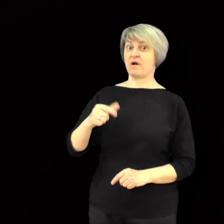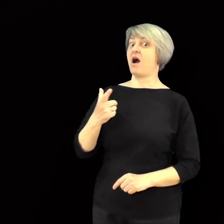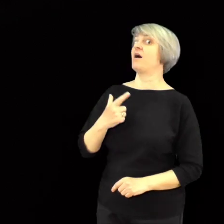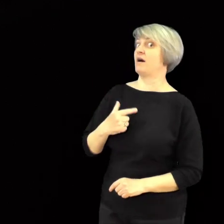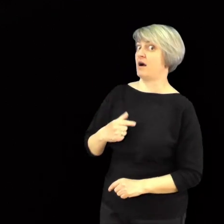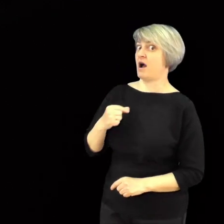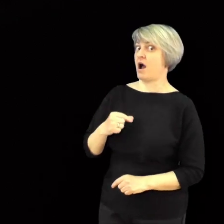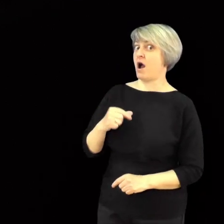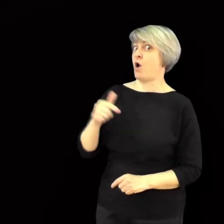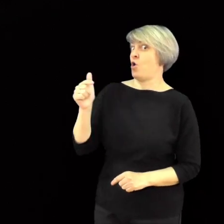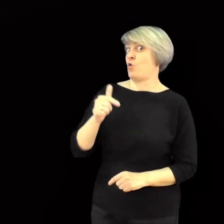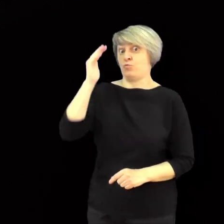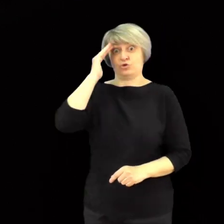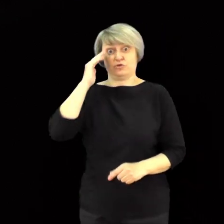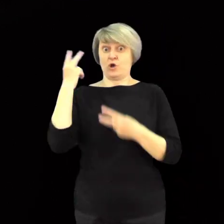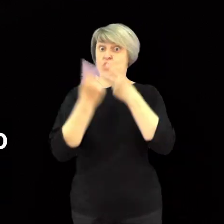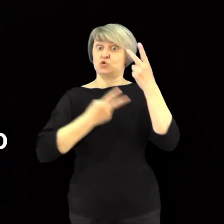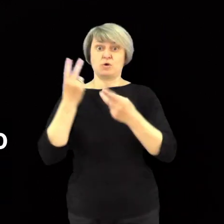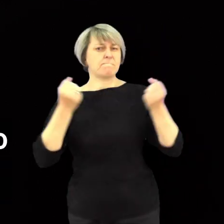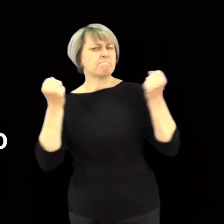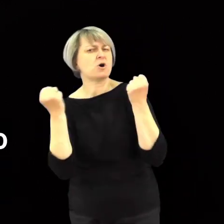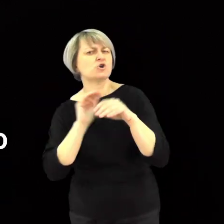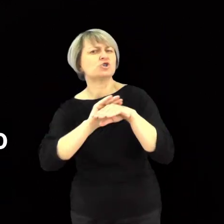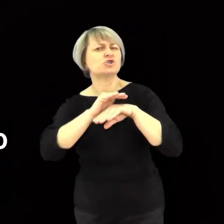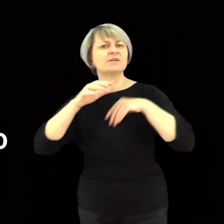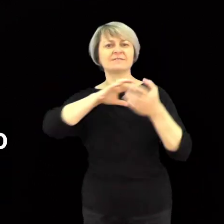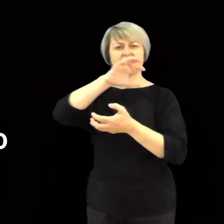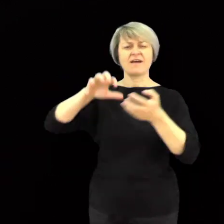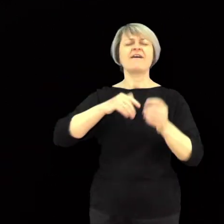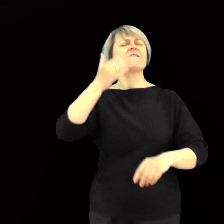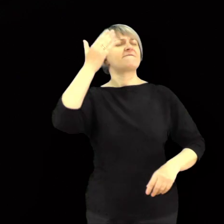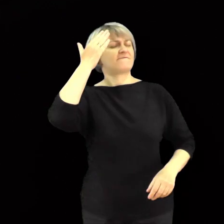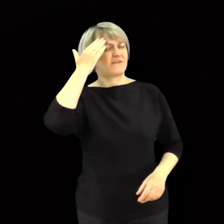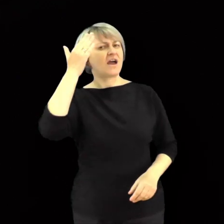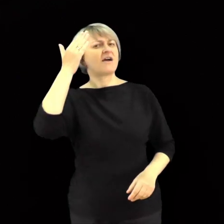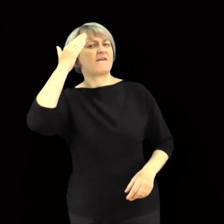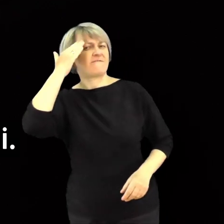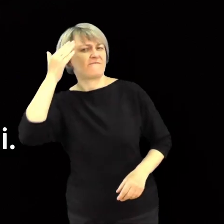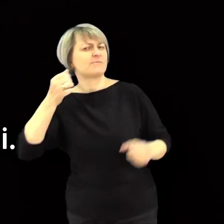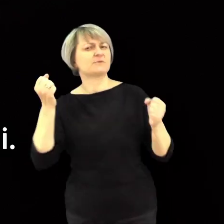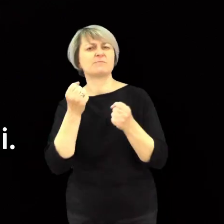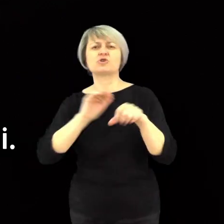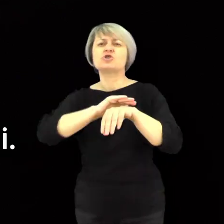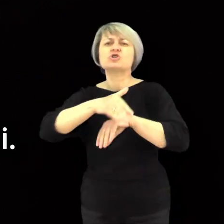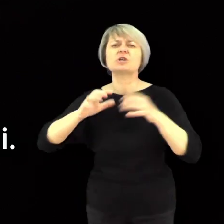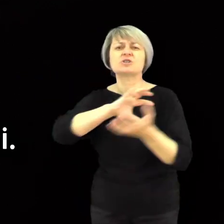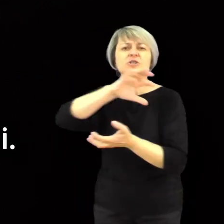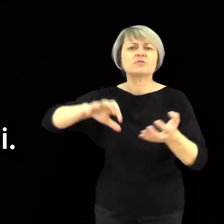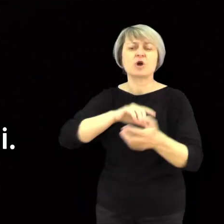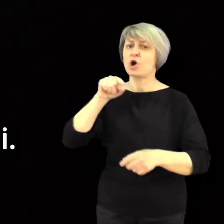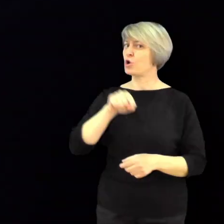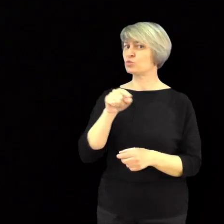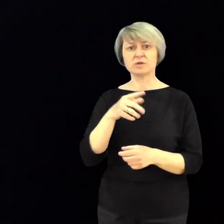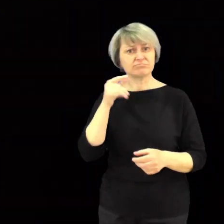Czekam Bo trzeba ci wiedzieć, że my szukamy Największego szczęścia na ziemi Wiem, wiem Największe szczęście